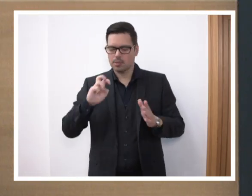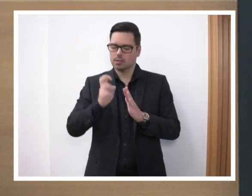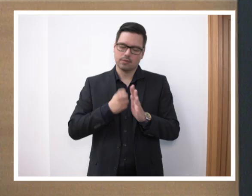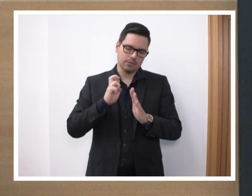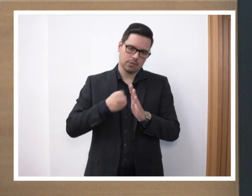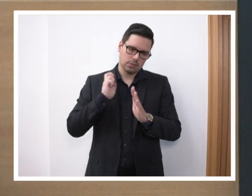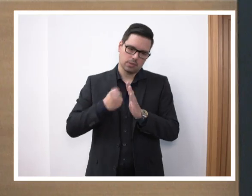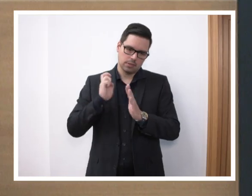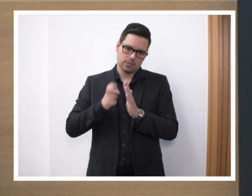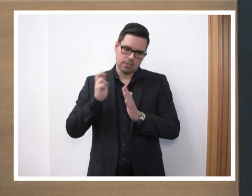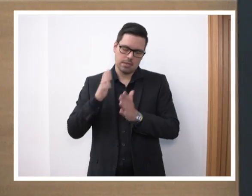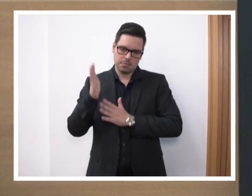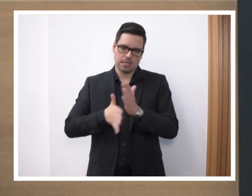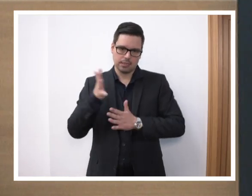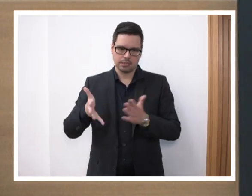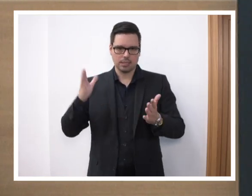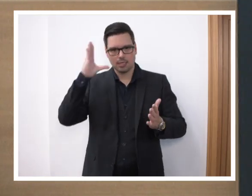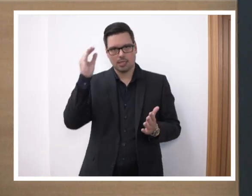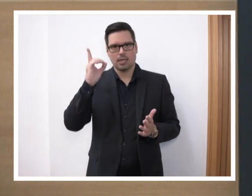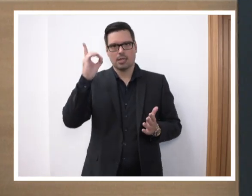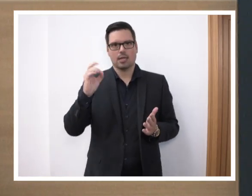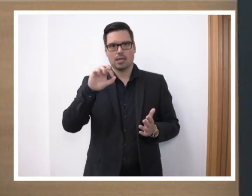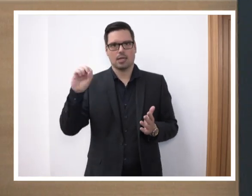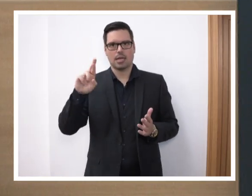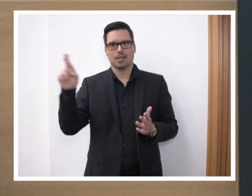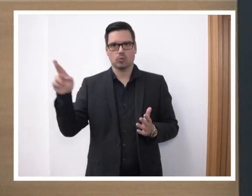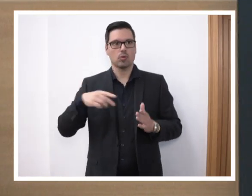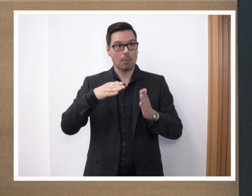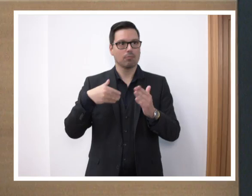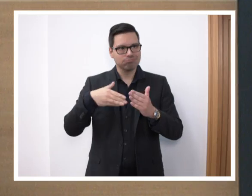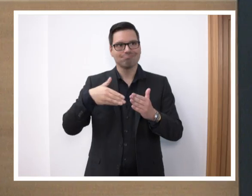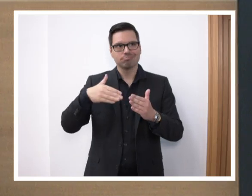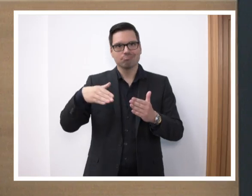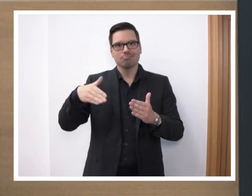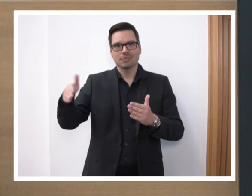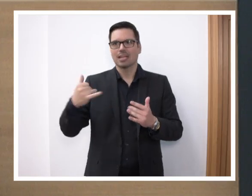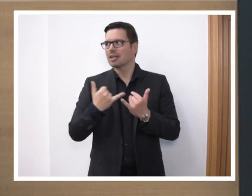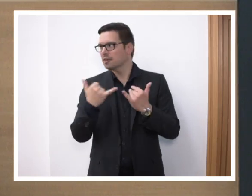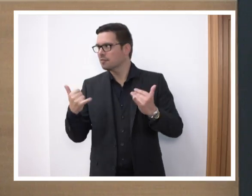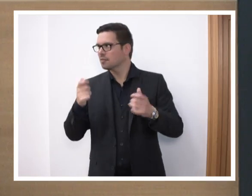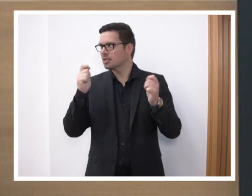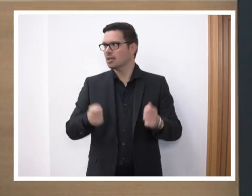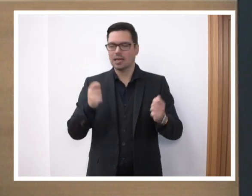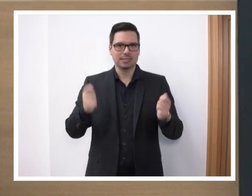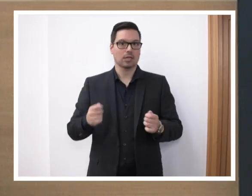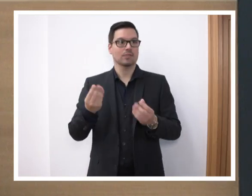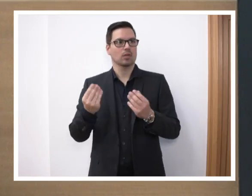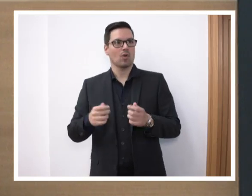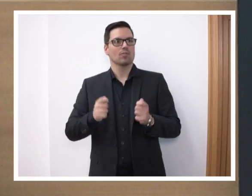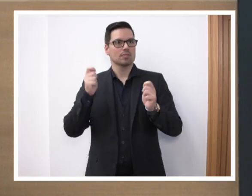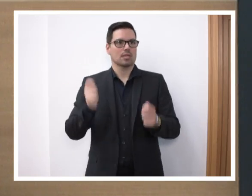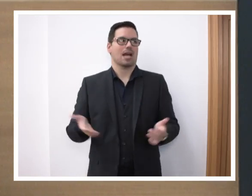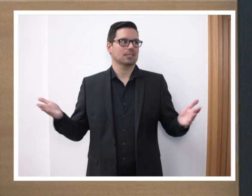dasselbe zu sagen. Aber Herr Dörr, es zeugt doch schon von Beständigkeit, muss ich sagen, wie Sie Ihren Antrag und wie oft Sie Ihren Antrag hier